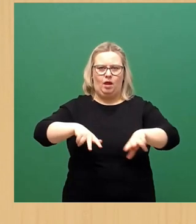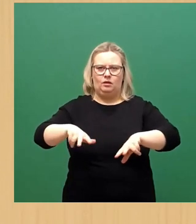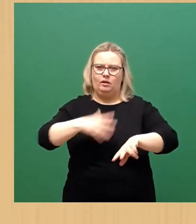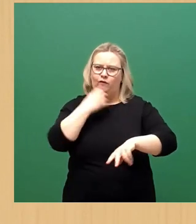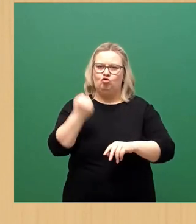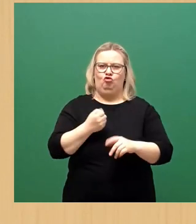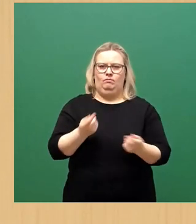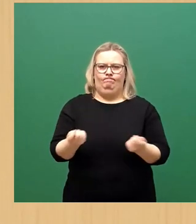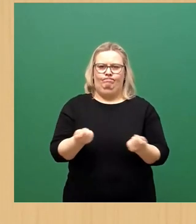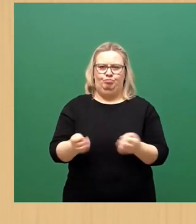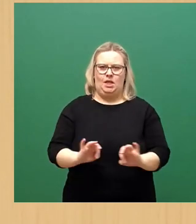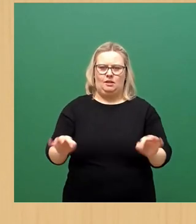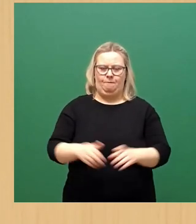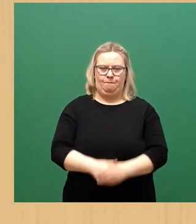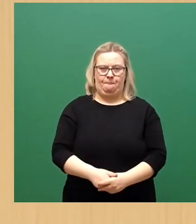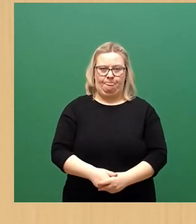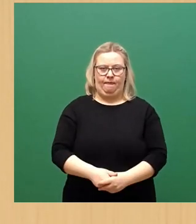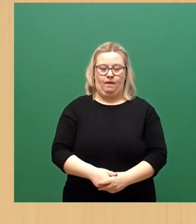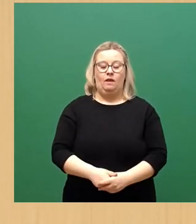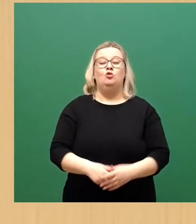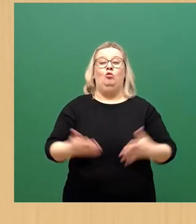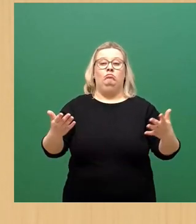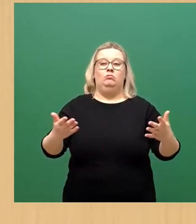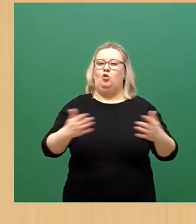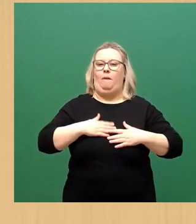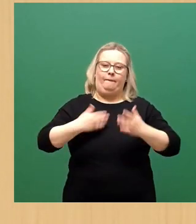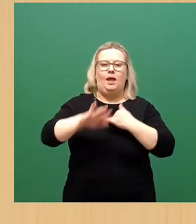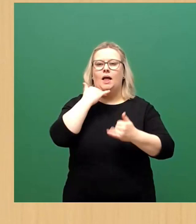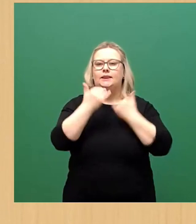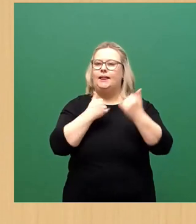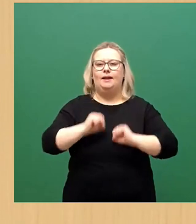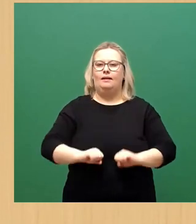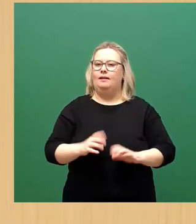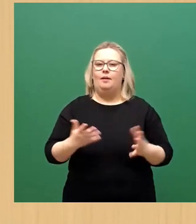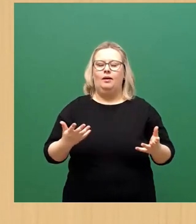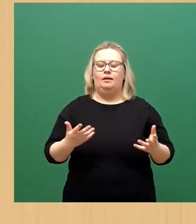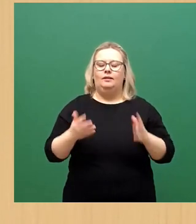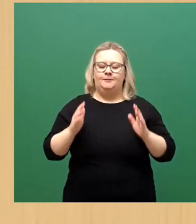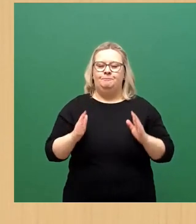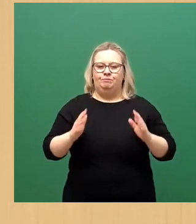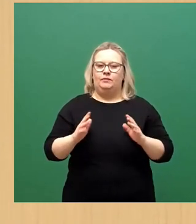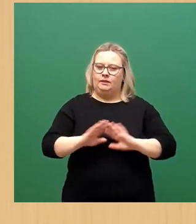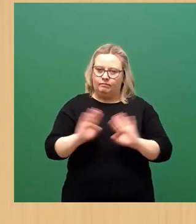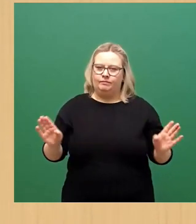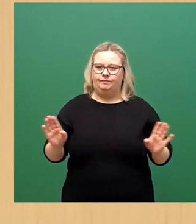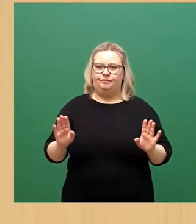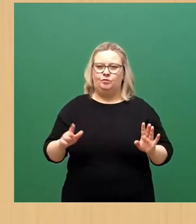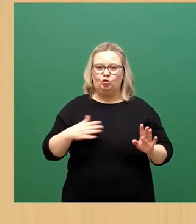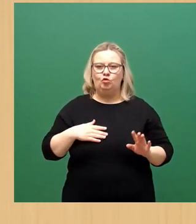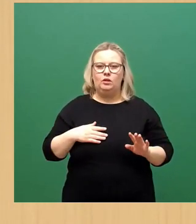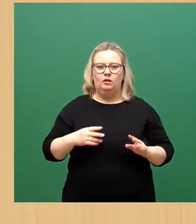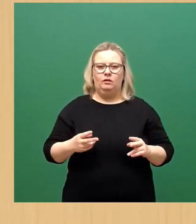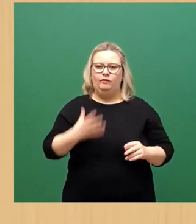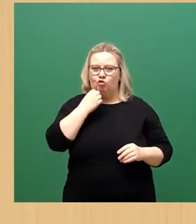Soweit vielleicht, ich könnte noch vieles mehr dazu sagen, aber lass es mal dabei, weil wir auch bei dem Thema